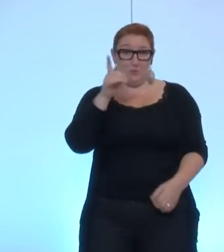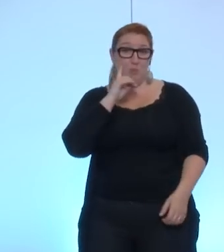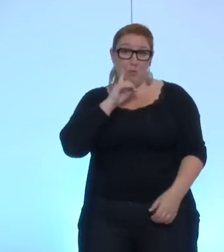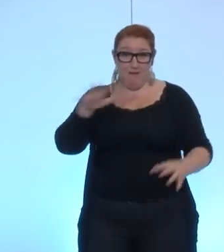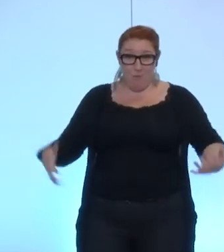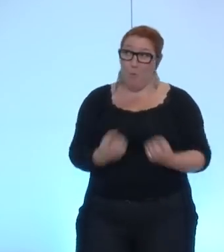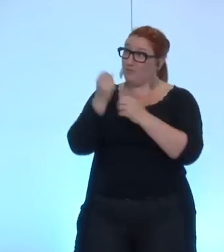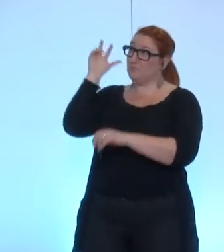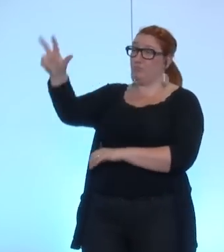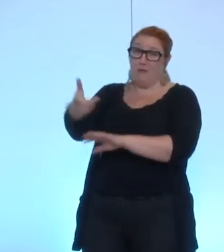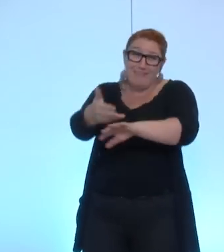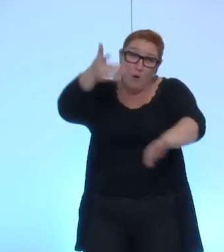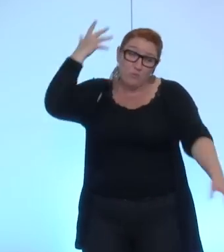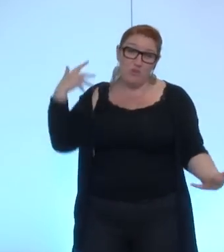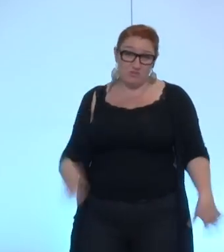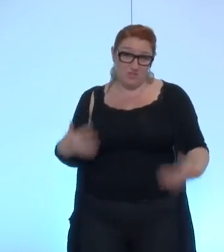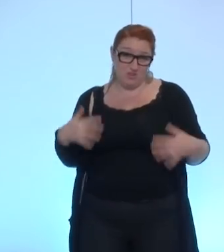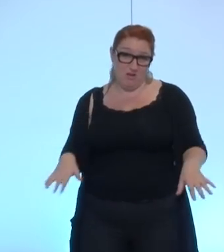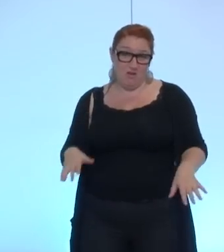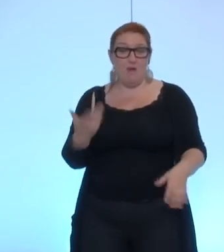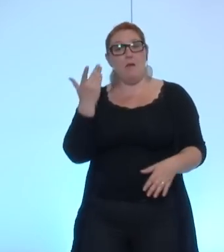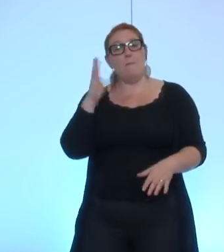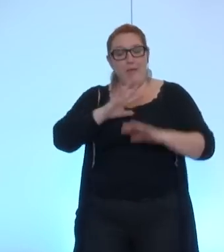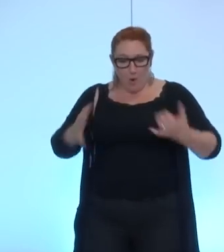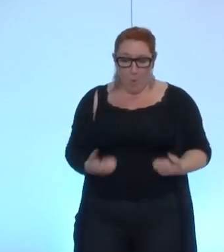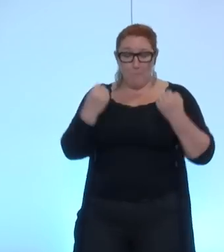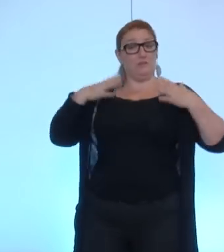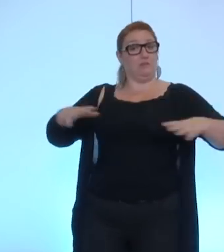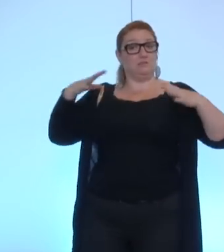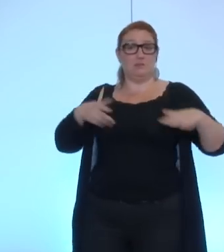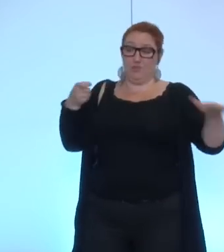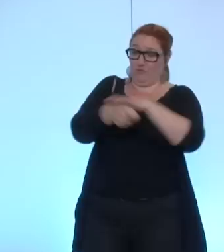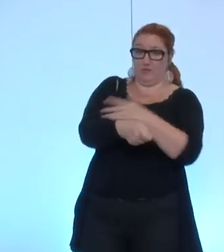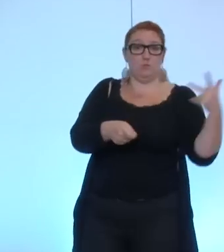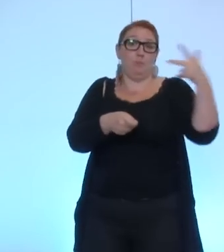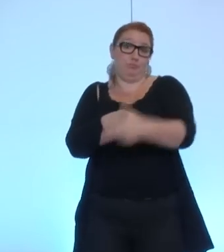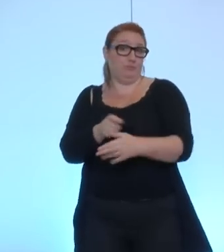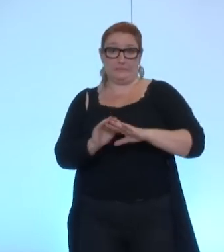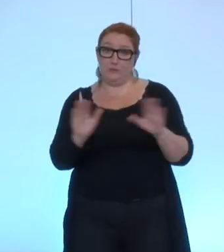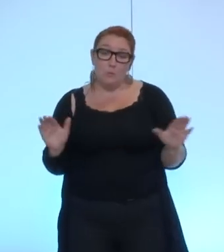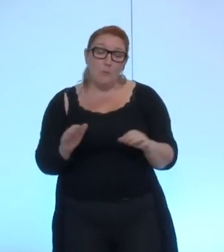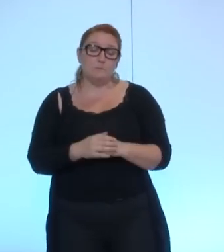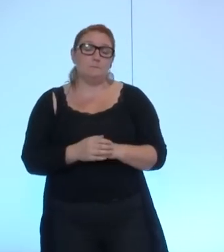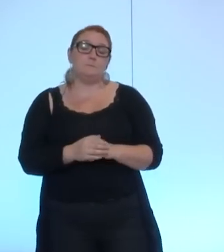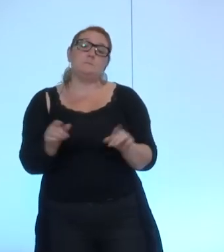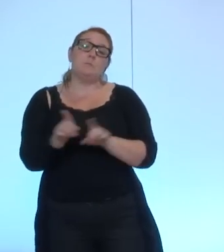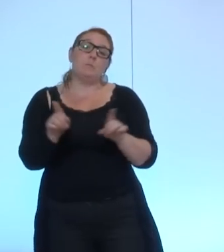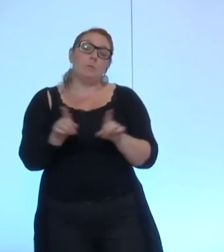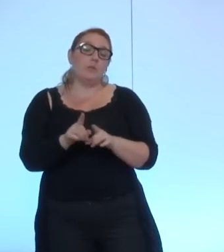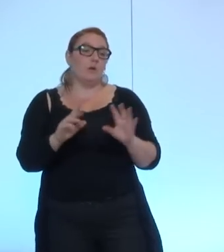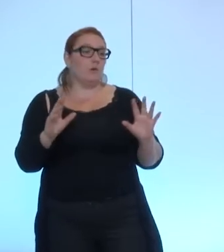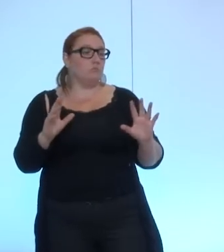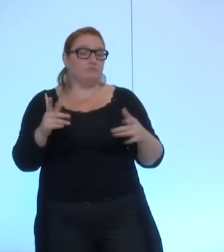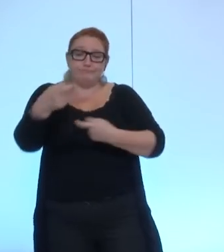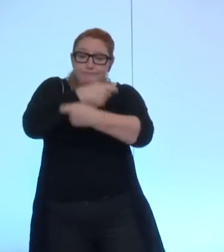il y bien longtemps il y a là des financements qui s'arrêtent sur une compétence qui n'était pas celle de la ville de Grenoble et il y a une dynamique